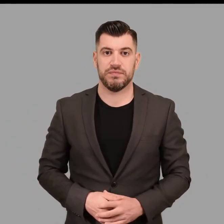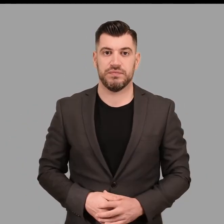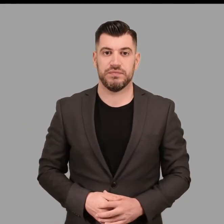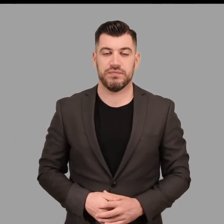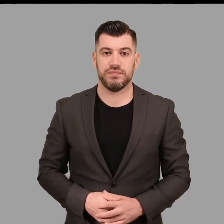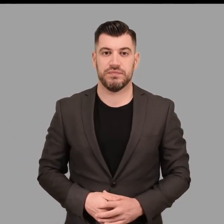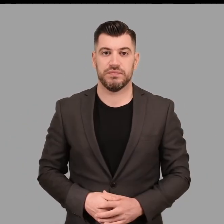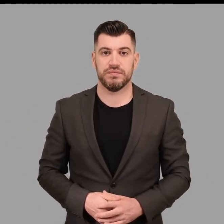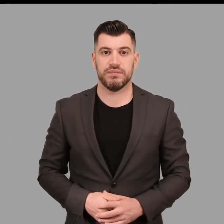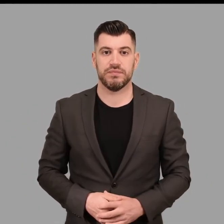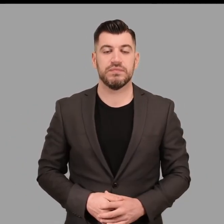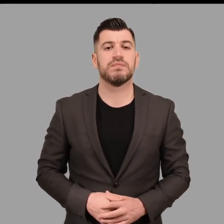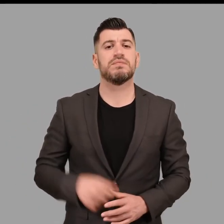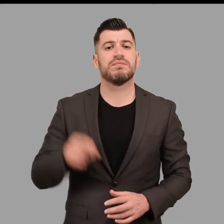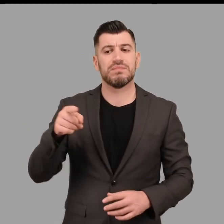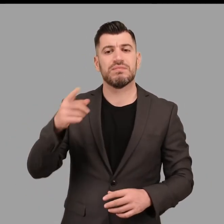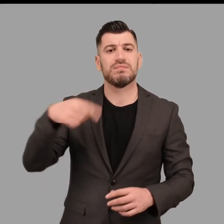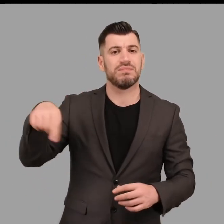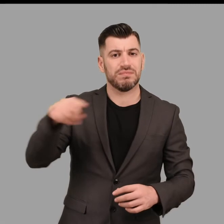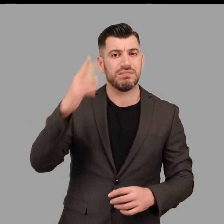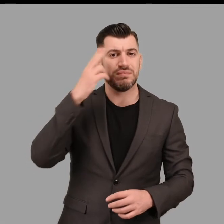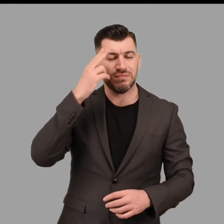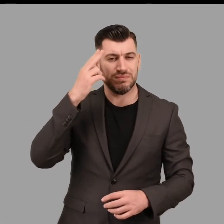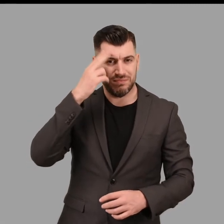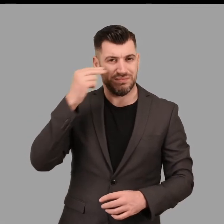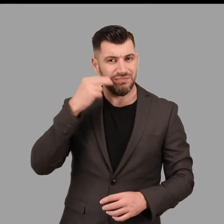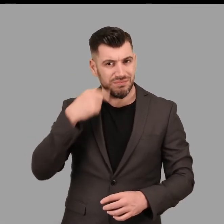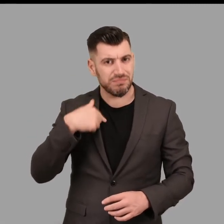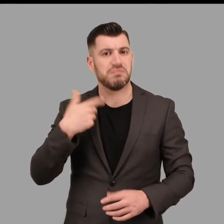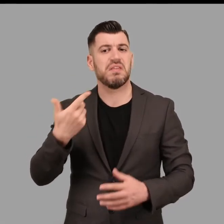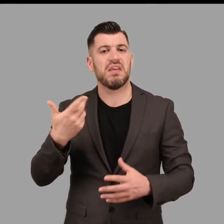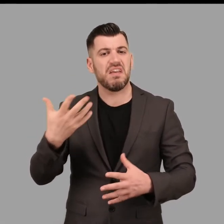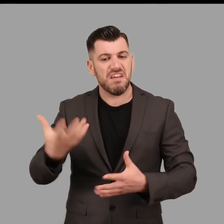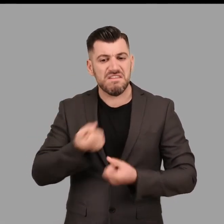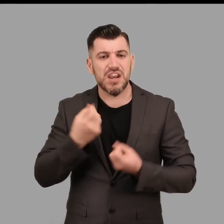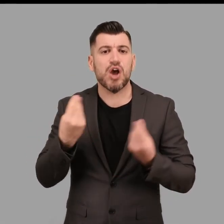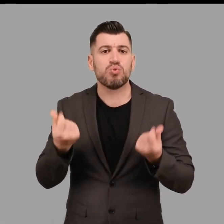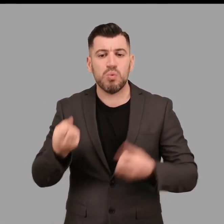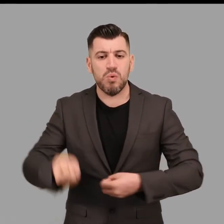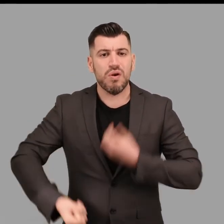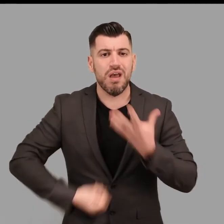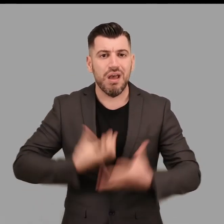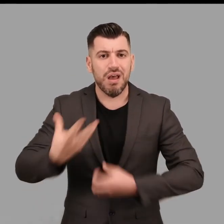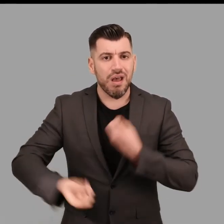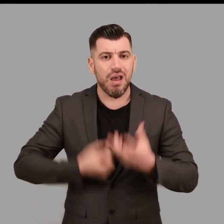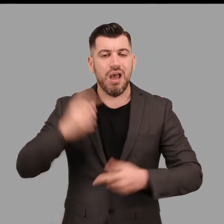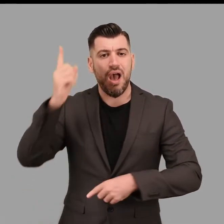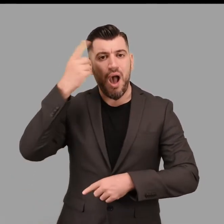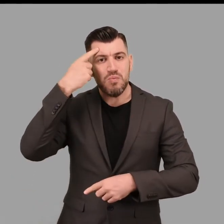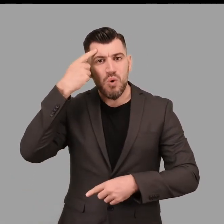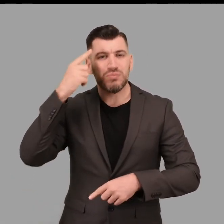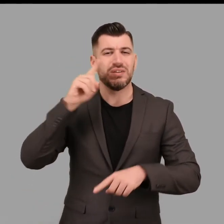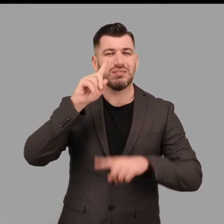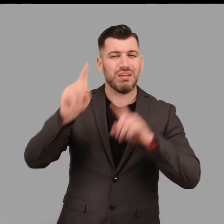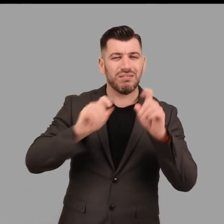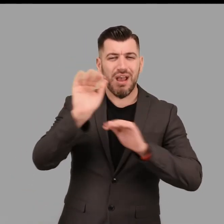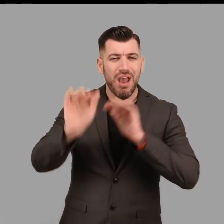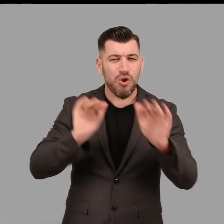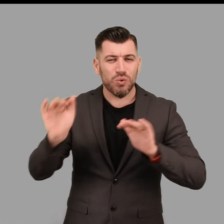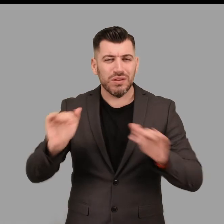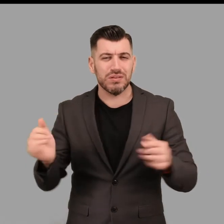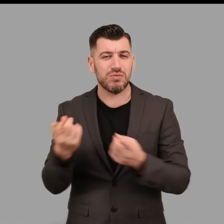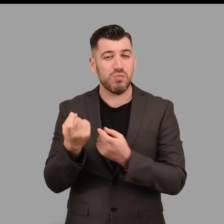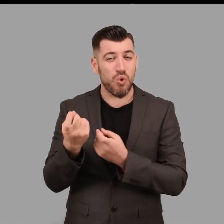Την ολική αξιολόγηση της απτικής περιήγησης έδειξε ότι πέτυχε σε μεγάλο βαθμό τους επιδιοκόμενους στόχους της και ανταποκρίθηκε επιτυχώς στις